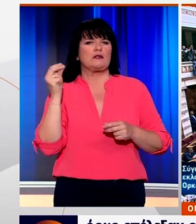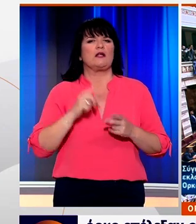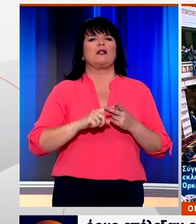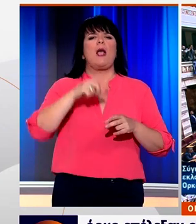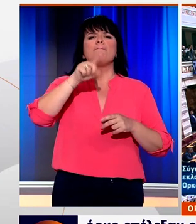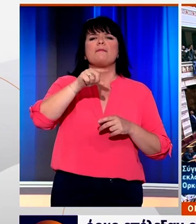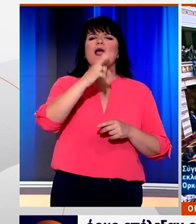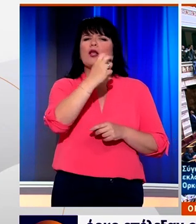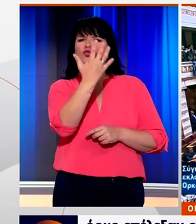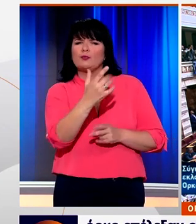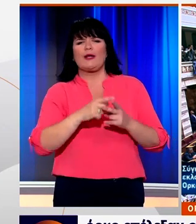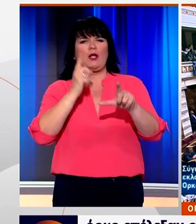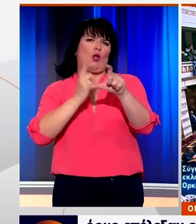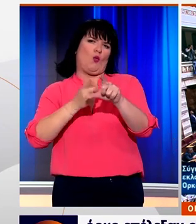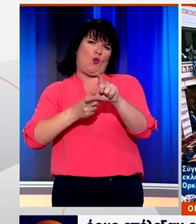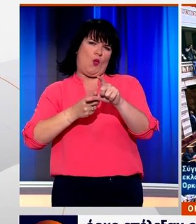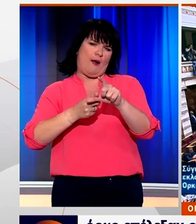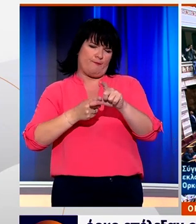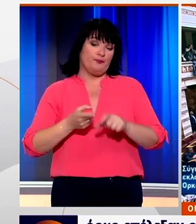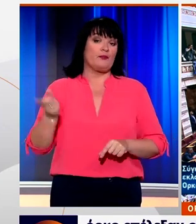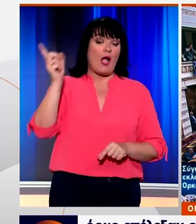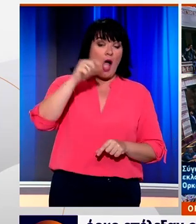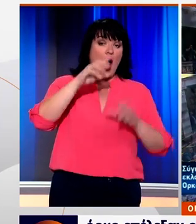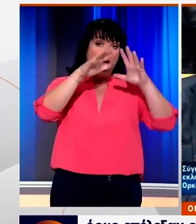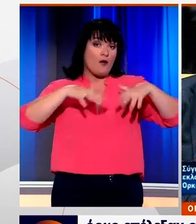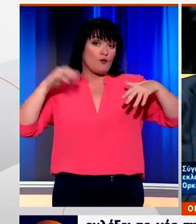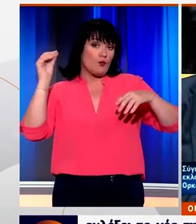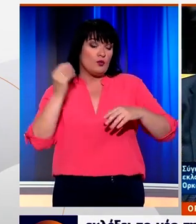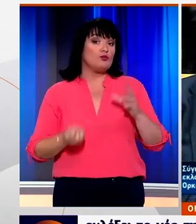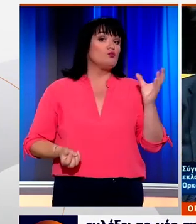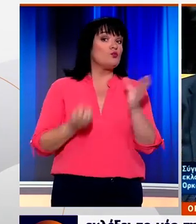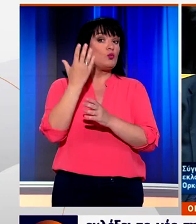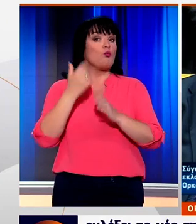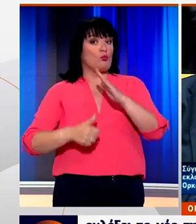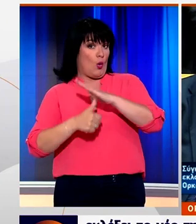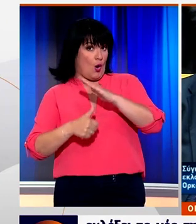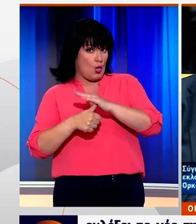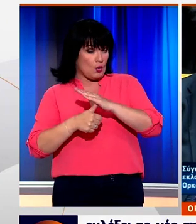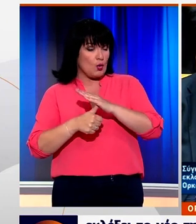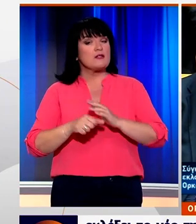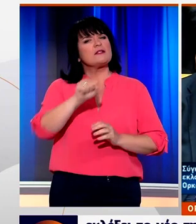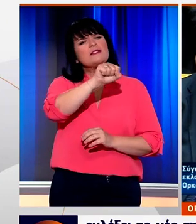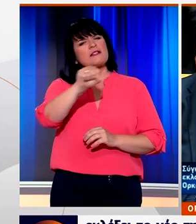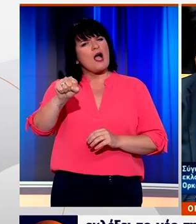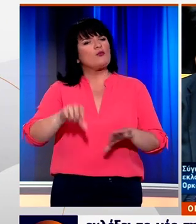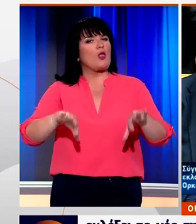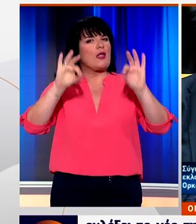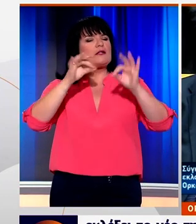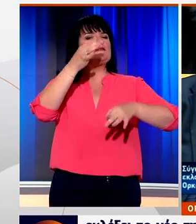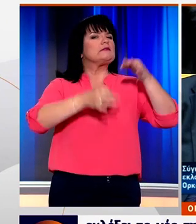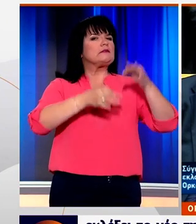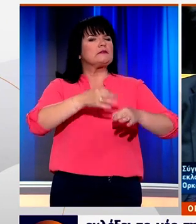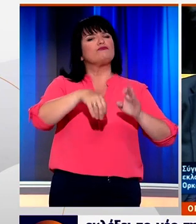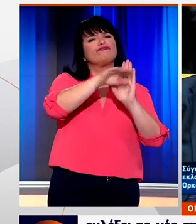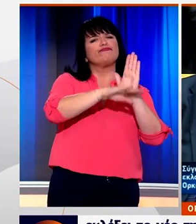του Μέρα 25 και του Κομμουνιστικού Κόμματος. Αύριο η Βουλή θα εκλέξει το νέο της Πρόεδρο, ενώ το Σάββατο ξεκινάει η συζήτηση